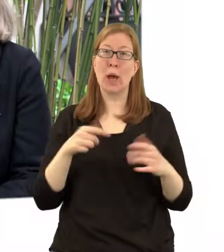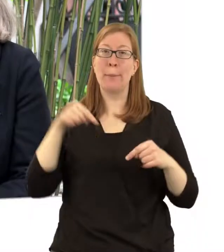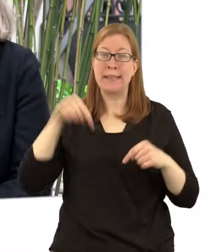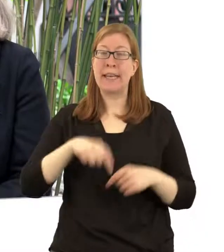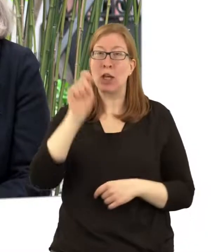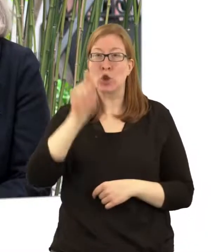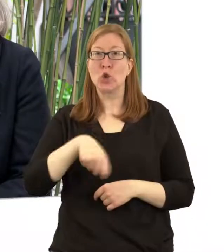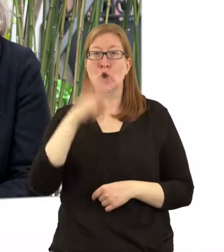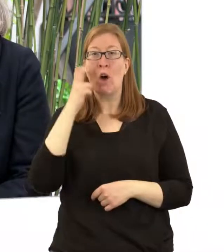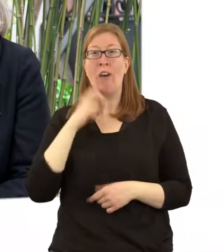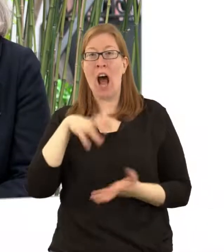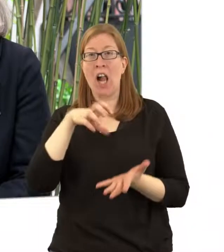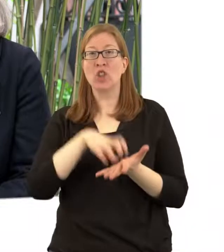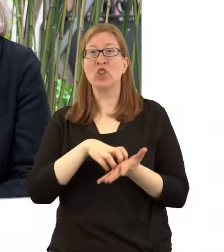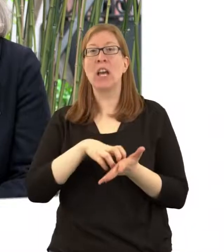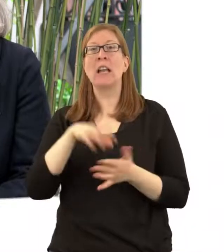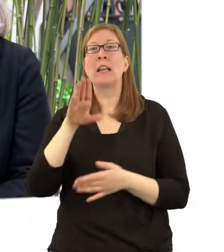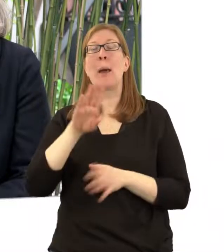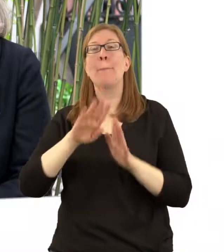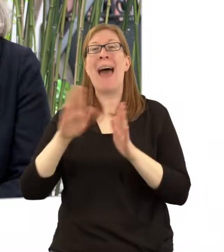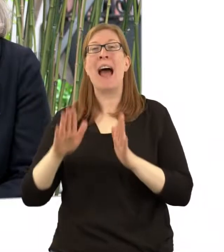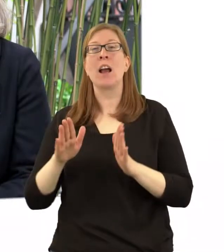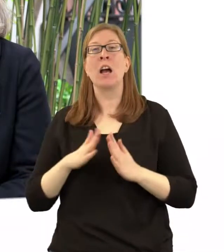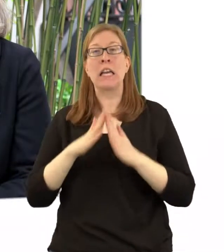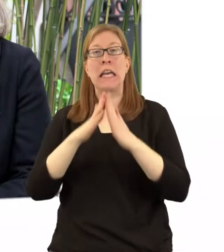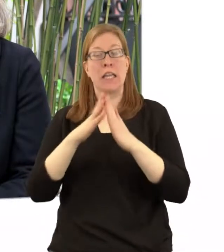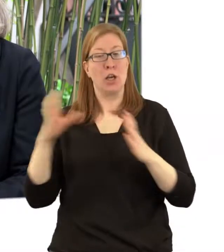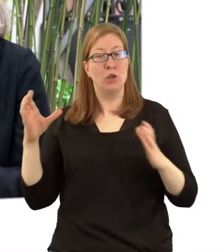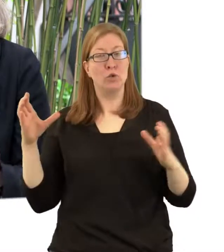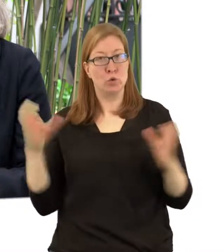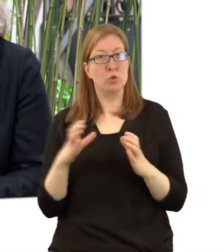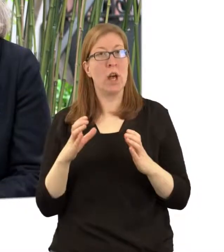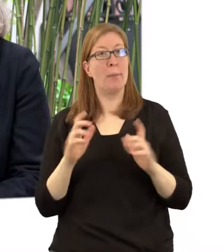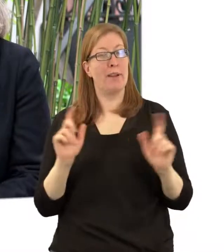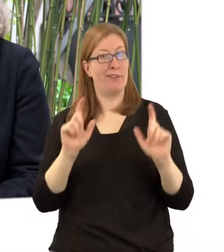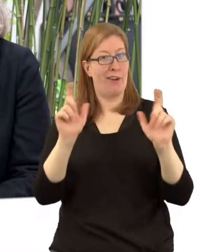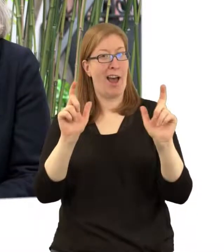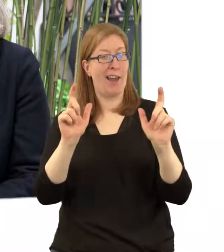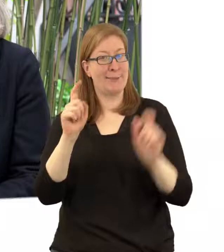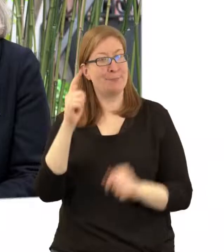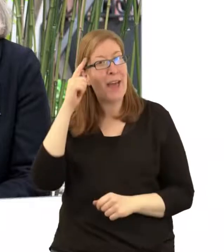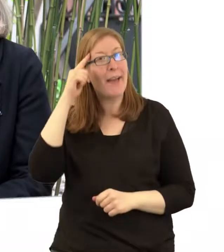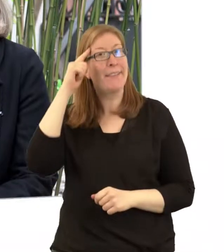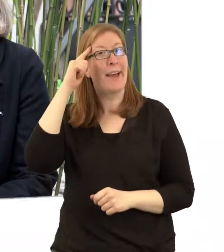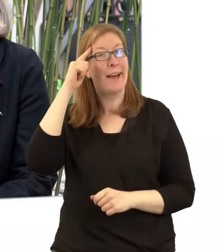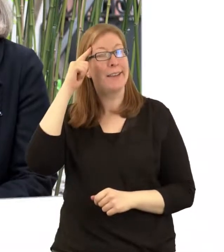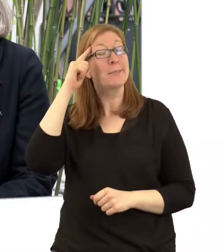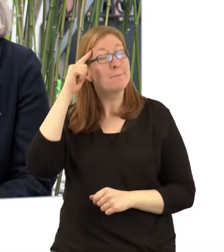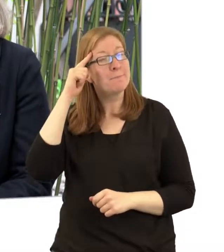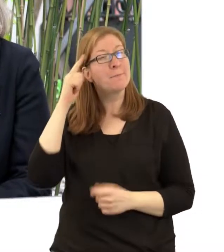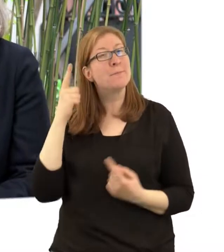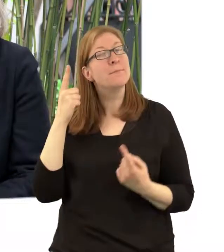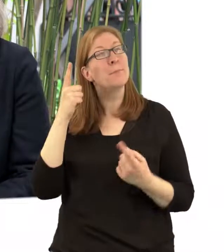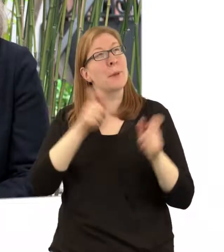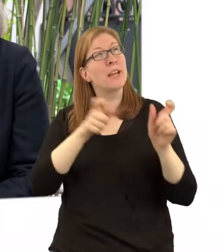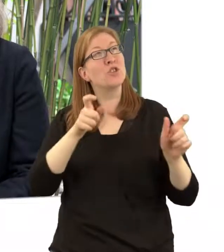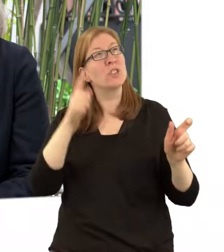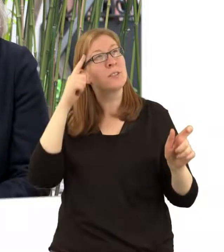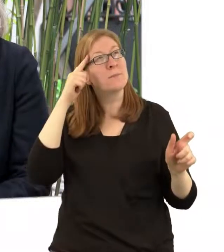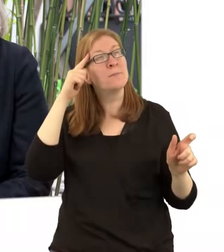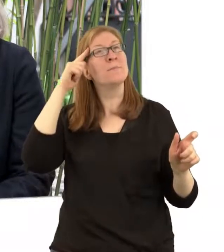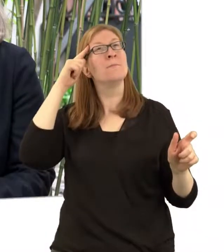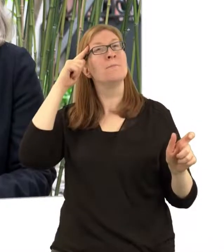Düsseldorfer Altstadt und in der wir besonders an die Menschen denken, die